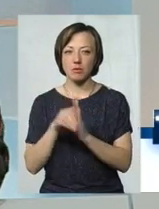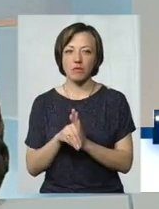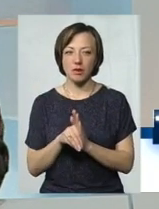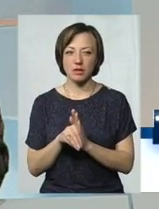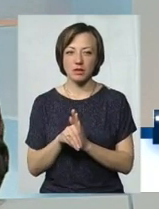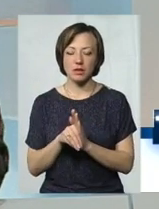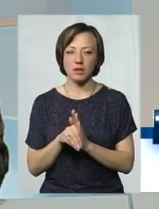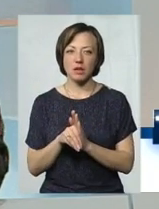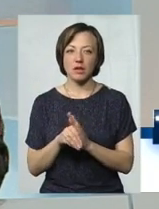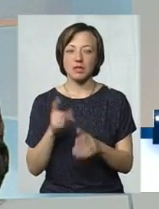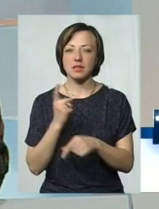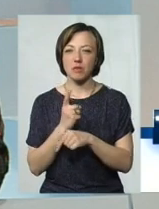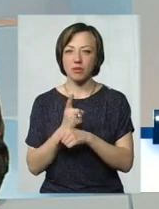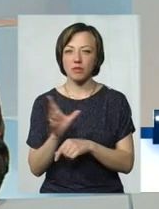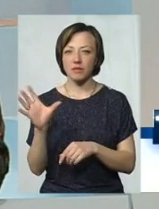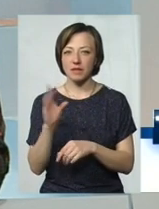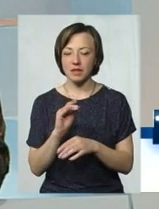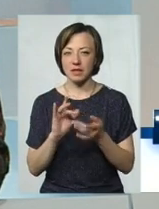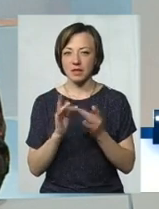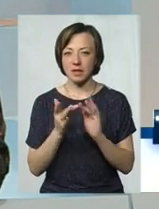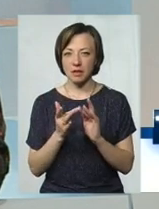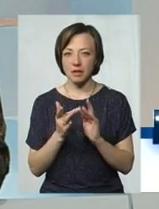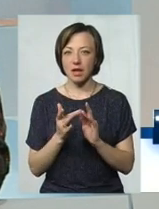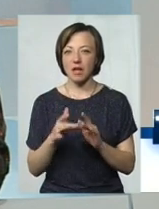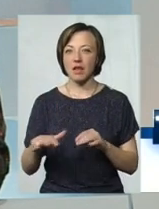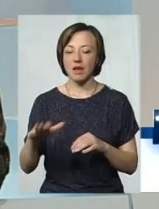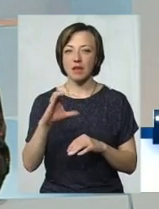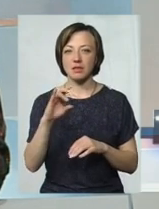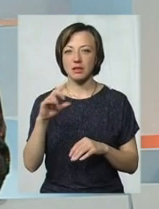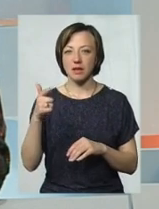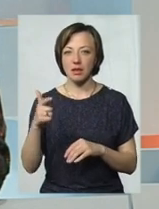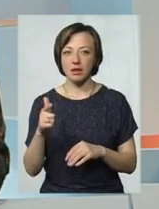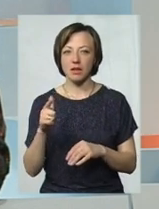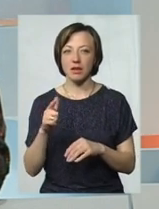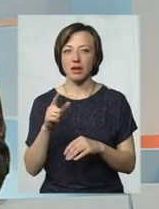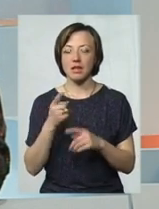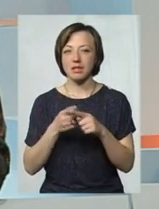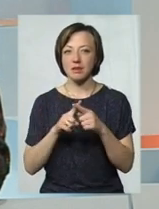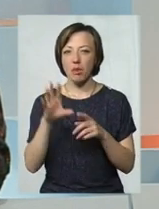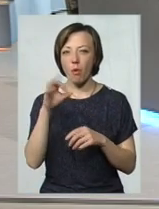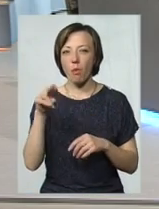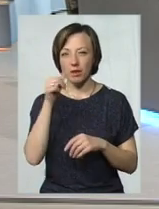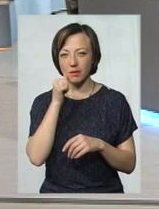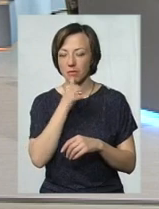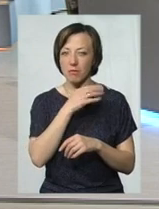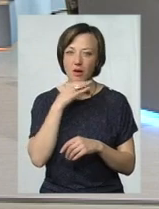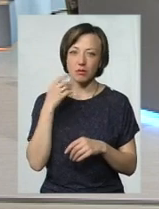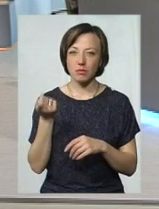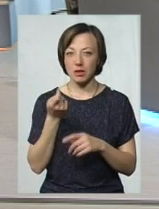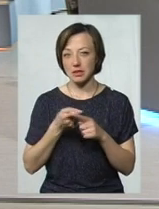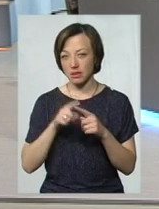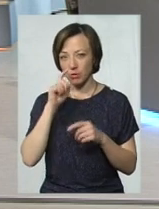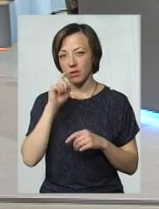заборону цих соцмереж, додавилось на теренах СНГ 2 мільйони користувачів, які користуються VPN. Багато це чи мало? Ну, це